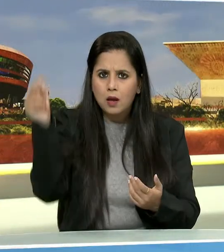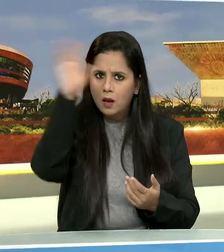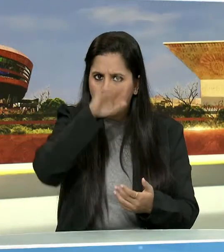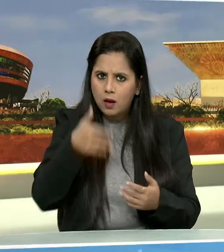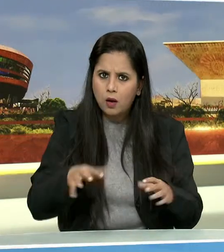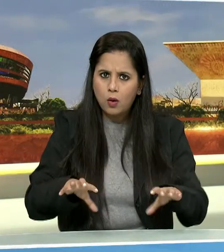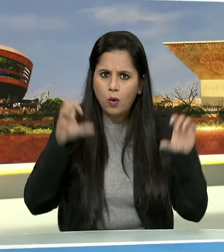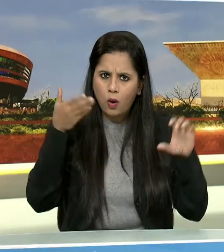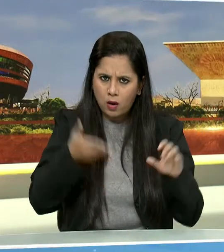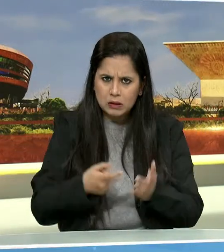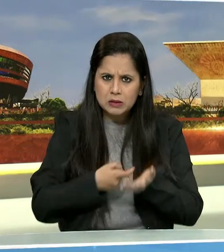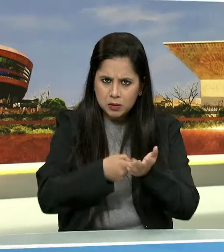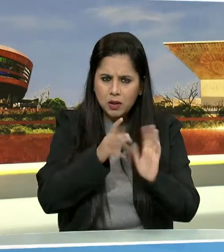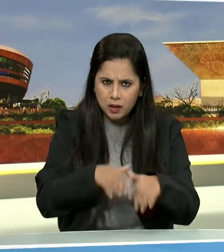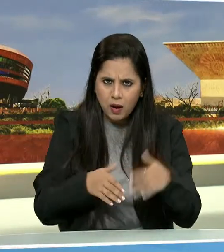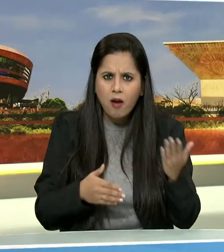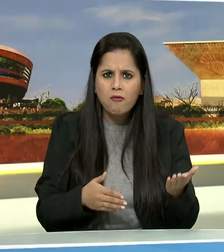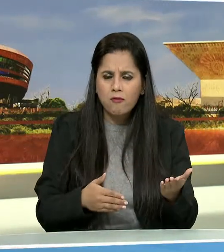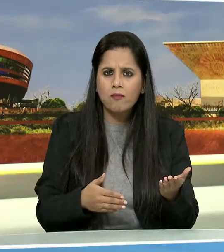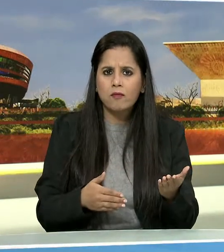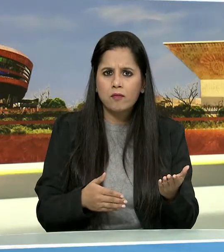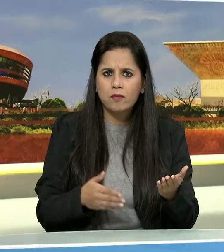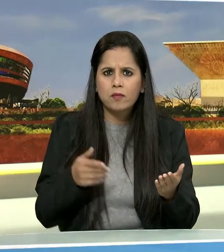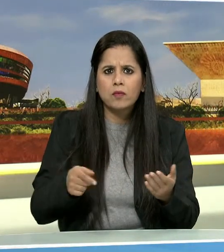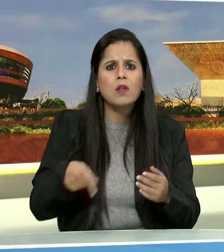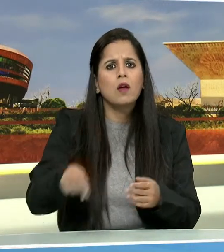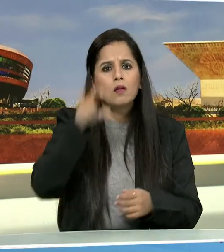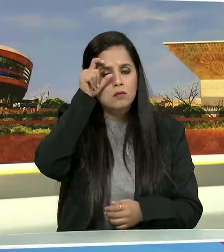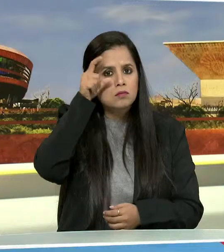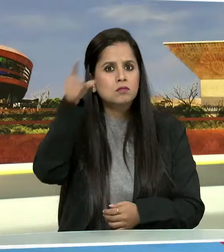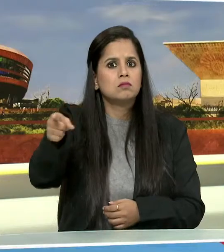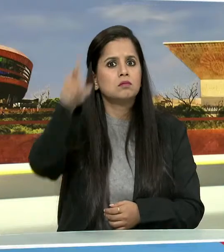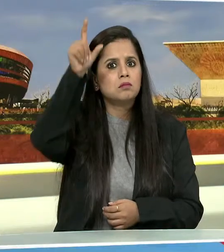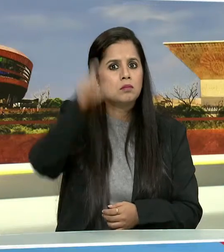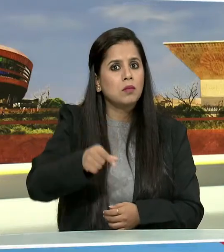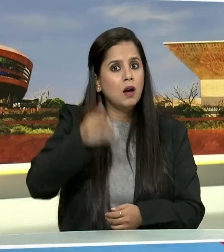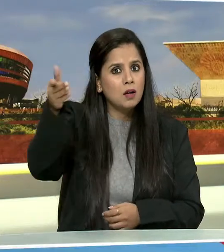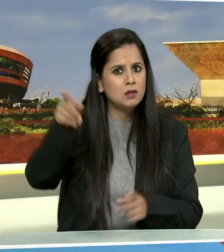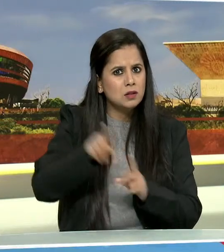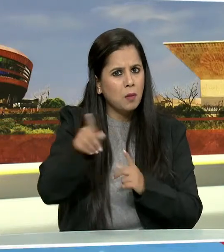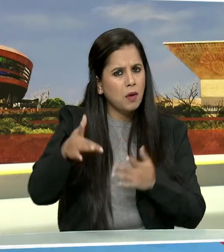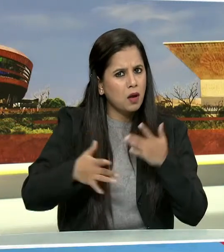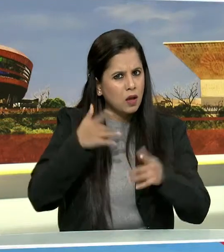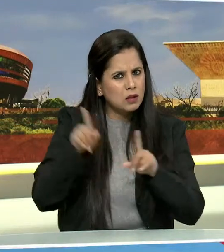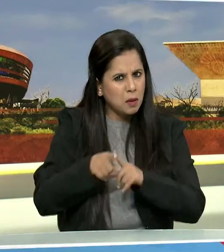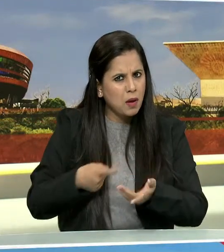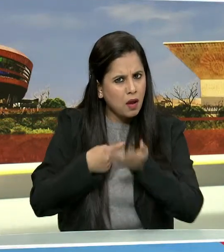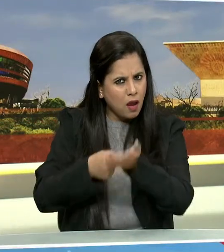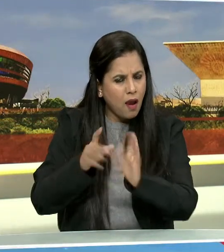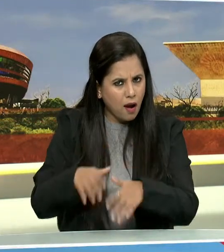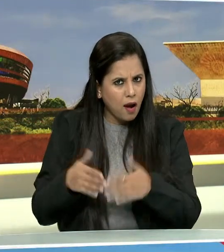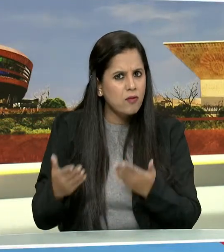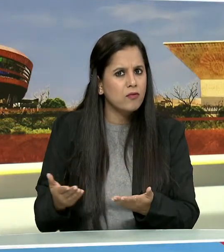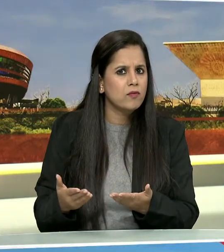संभीदान के संभार है क्या क्या यह बाबा साब अम्मेडगर की भावनाओ का अंदर है क्या